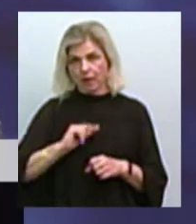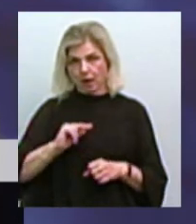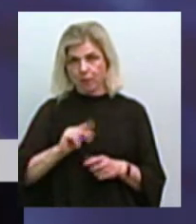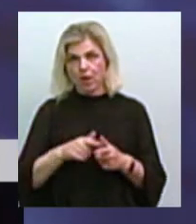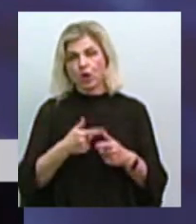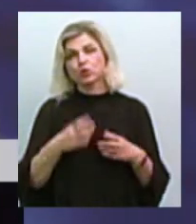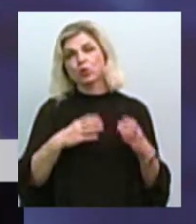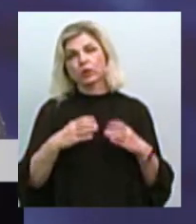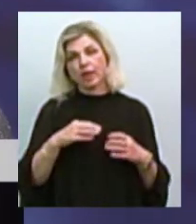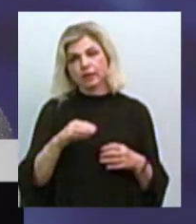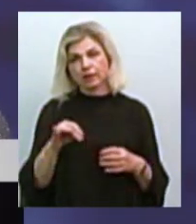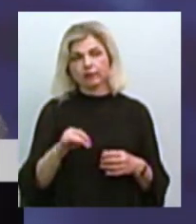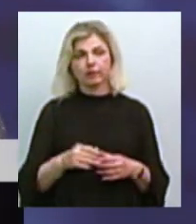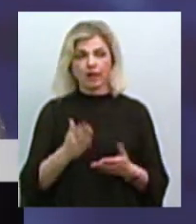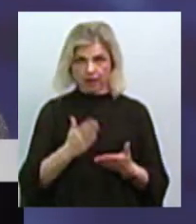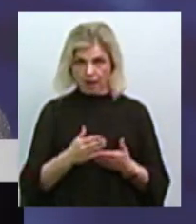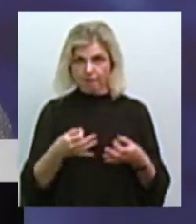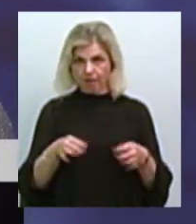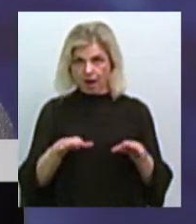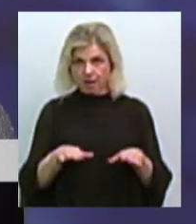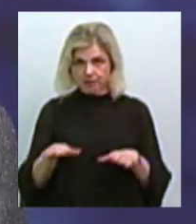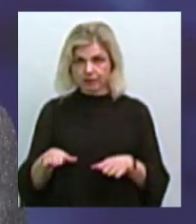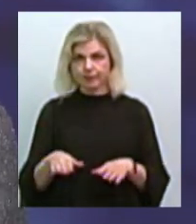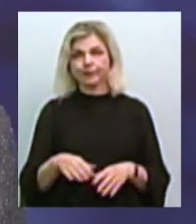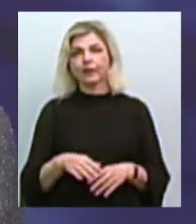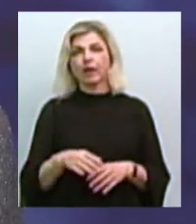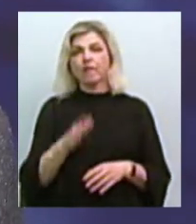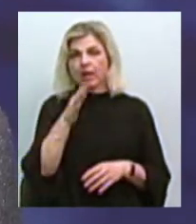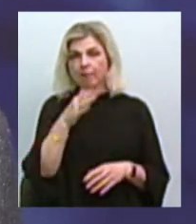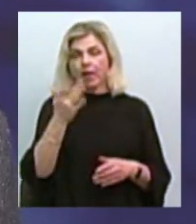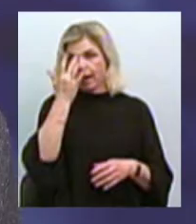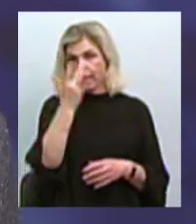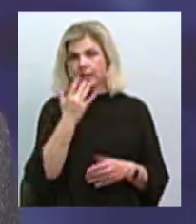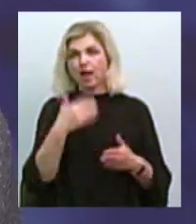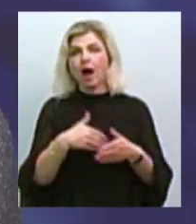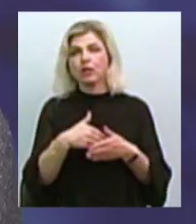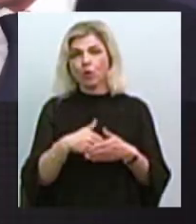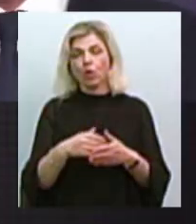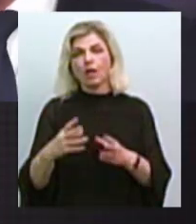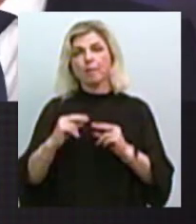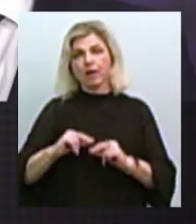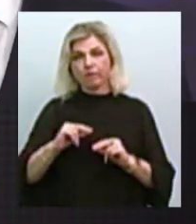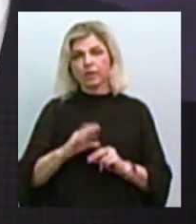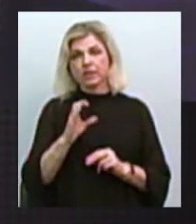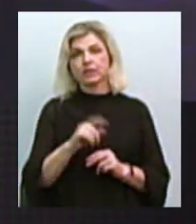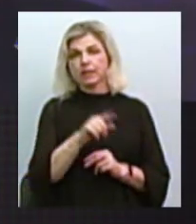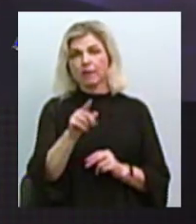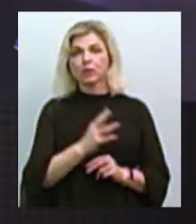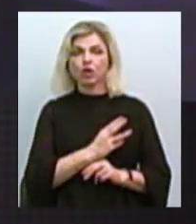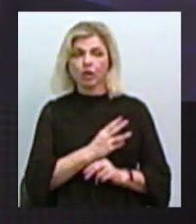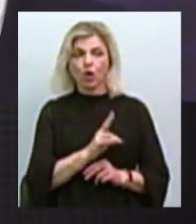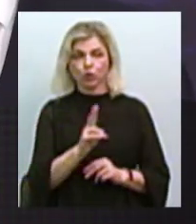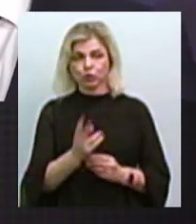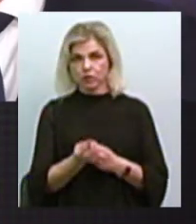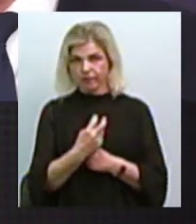студенти, приміром? вакансії? Чи є такі вакансії?'являються у нас такі вакансії, на час літніх канікул ми співпрацюємо з тими бажаючими, які на сьогодні до